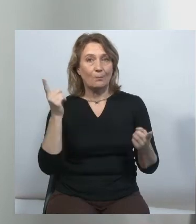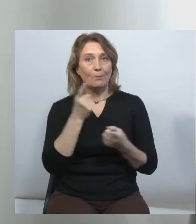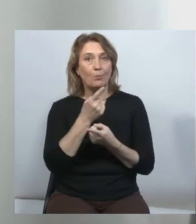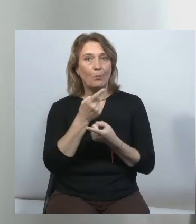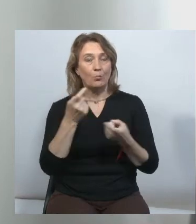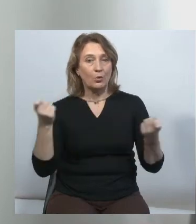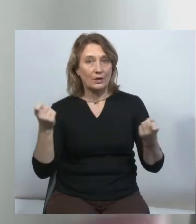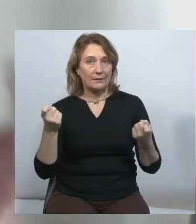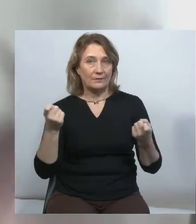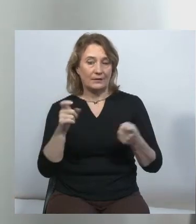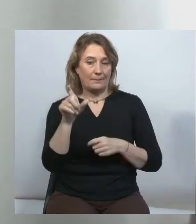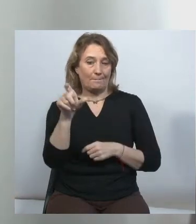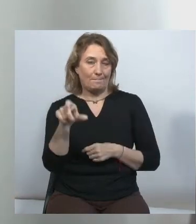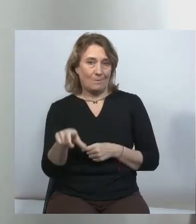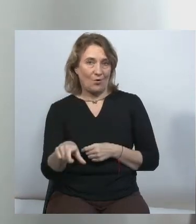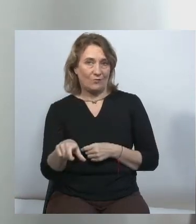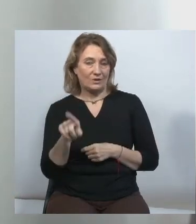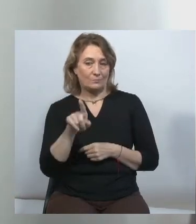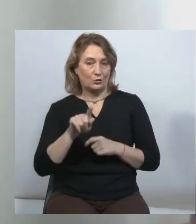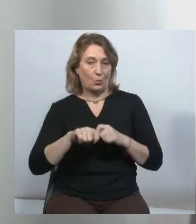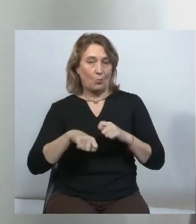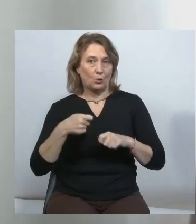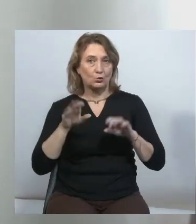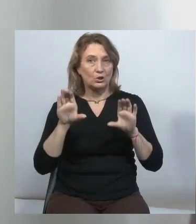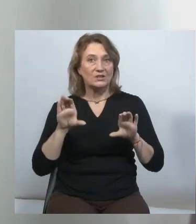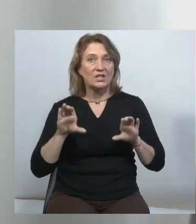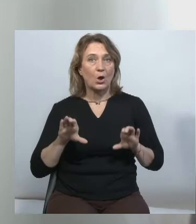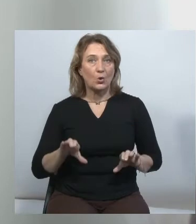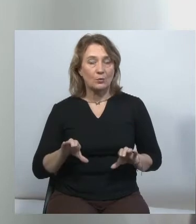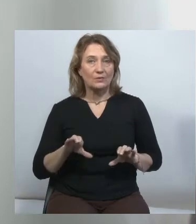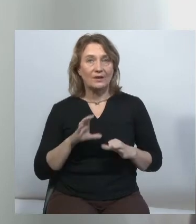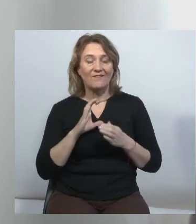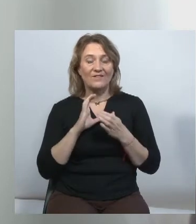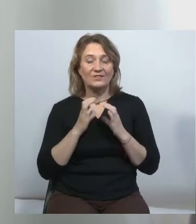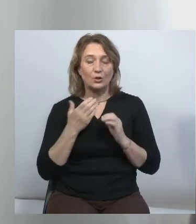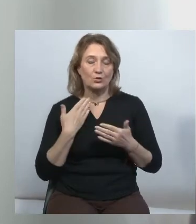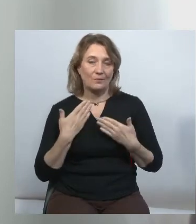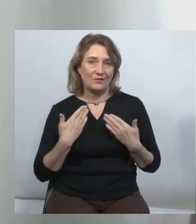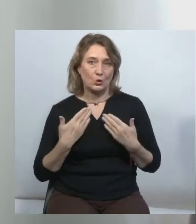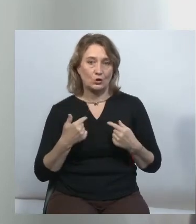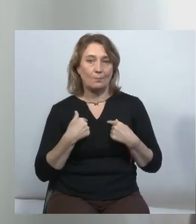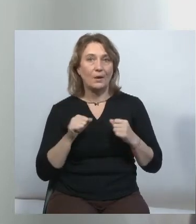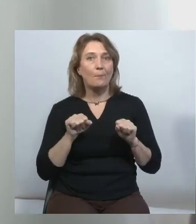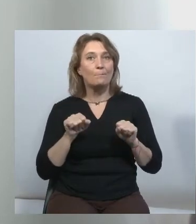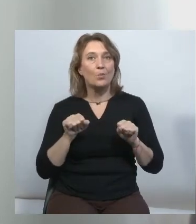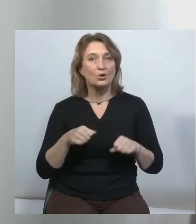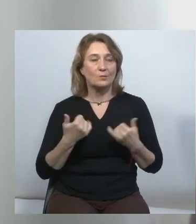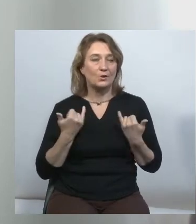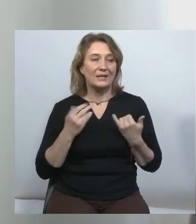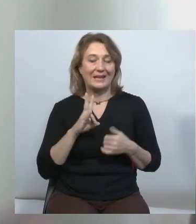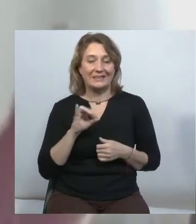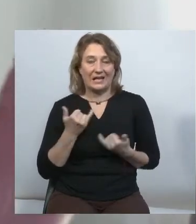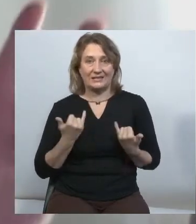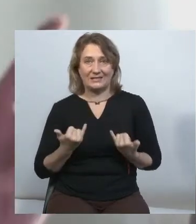мовника про те, що він порушує закон в серйозному відношенні, ми можемо на сьогодні